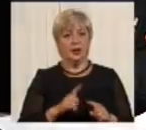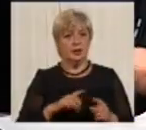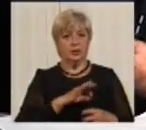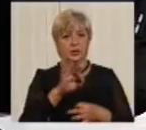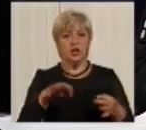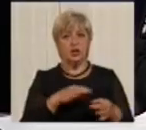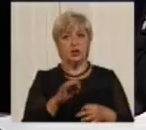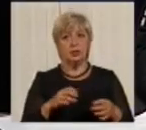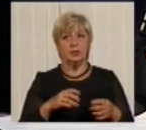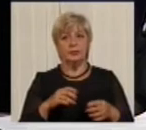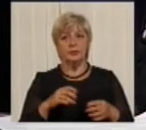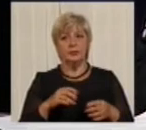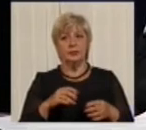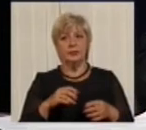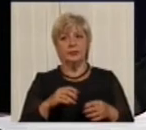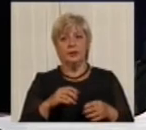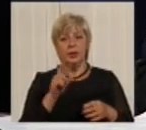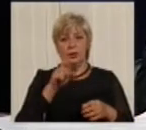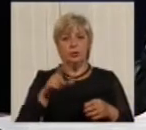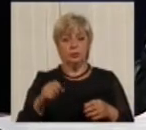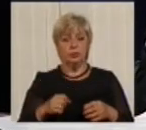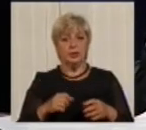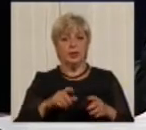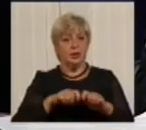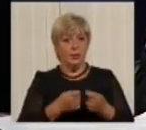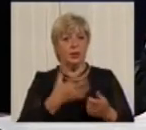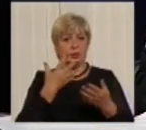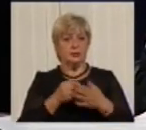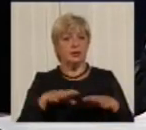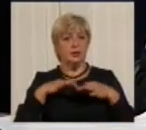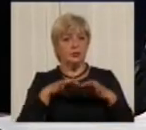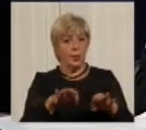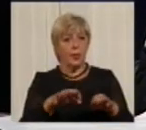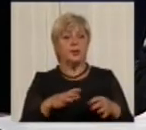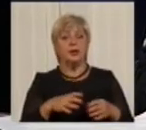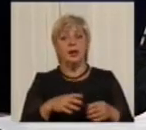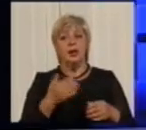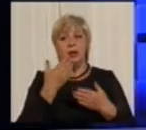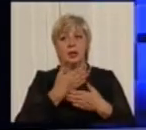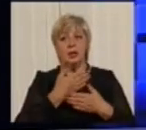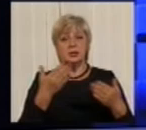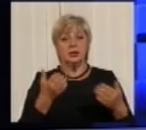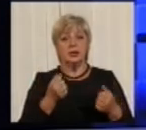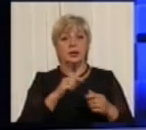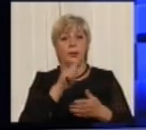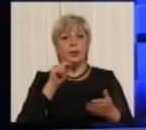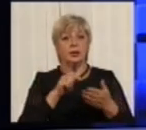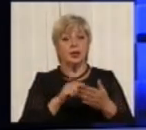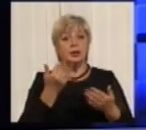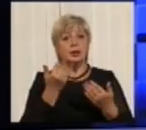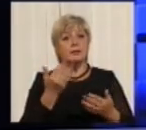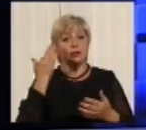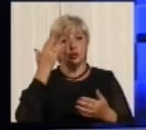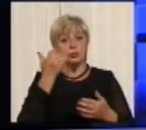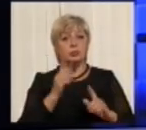Тобто, люди б'ють свої автомобілі. У залишилося мало часу. Останнє питання, якщо можна коротенько. На вашу